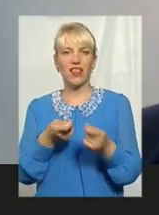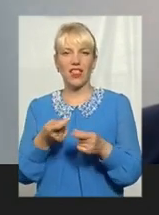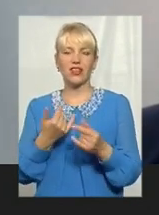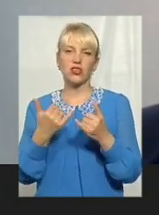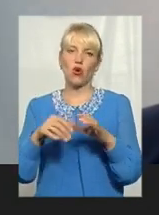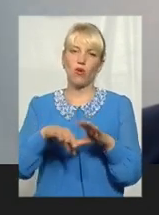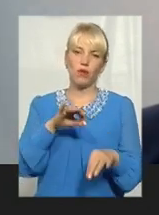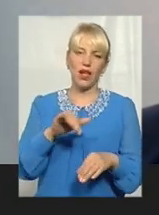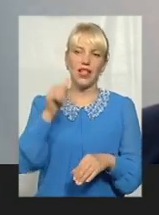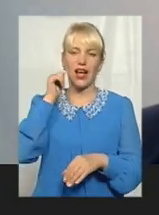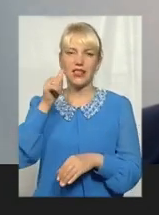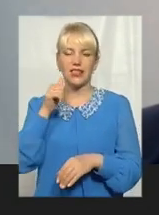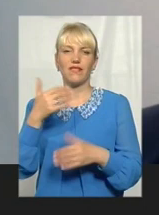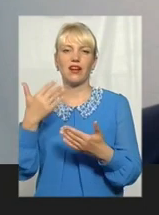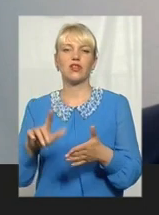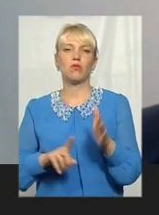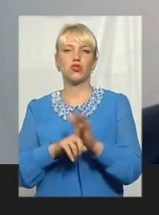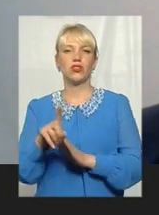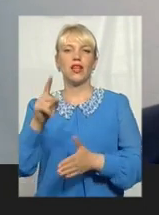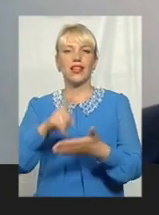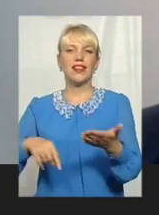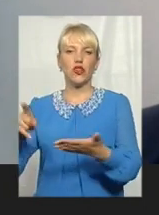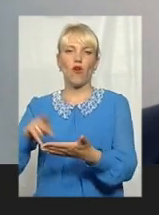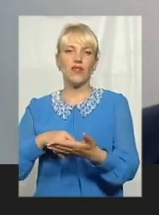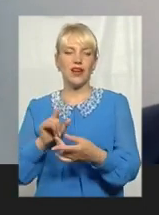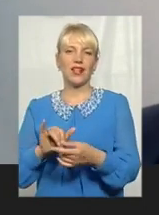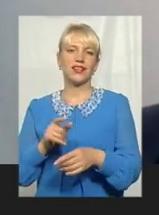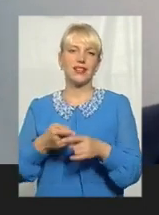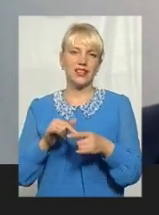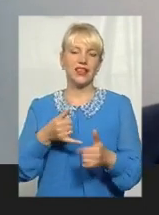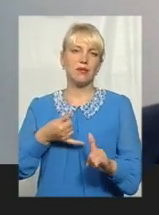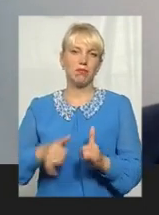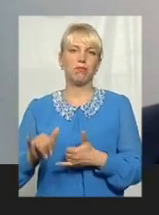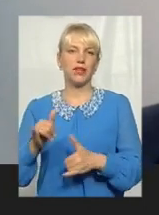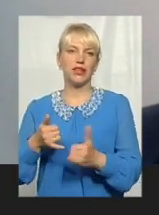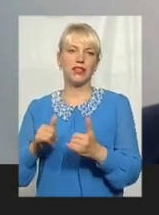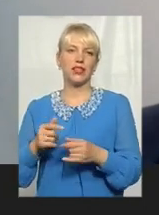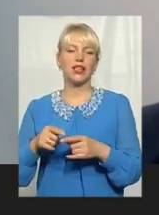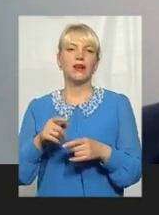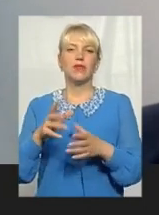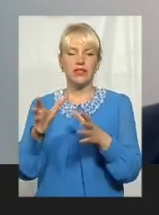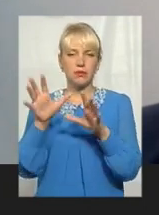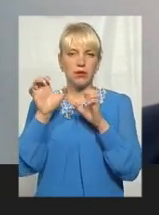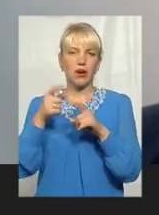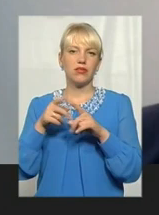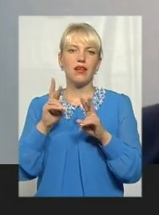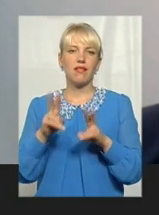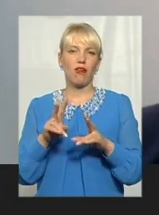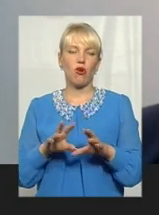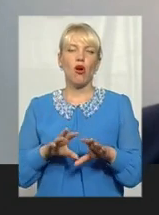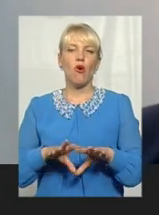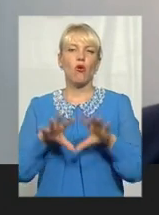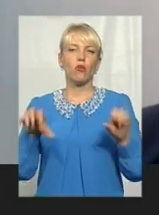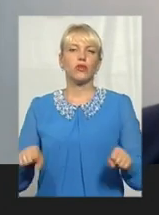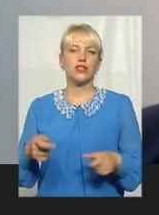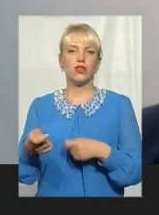її починають знову ж таки недовіряти і кинити, як і окупаційнула. Але ось війними днями